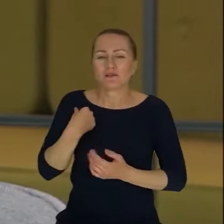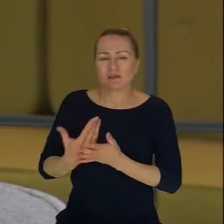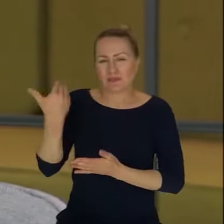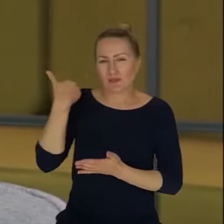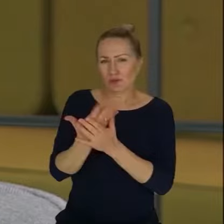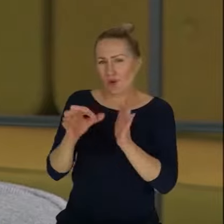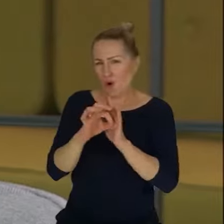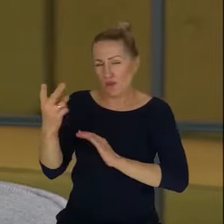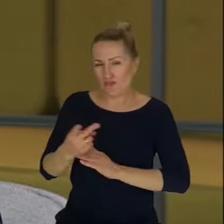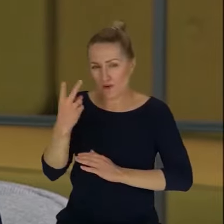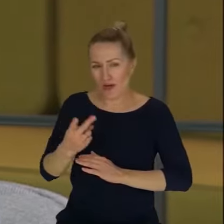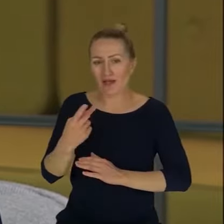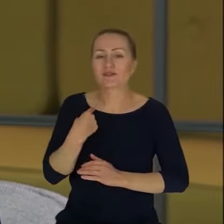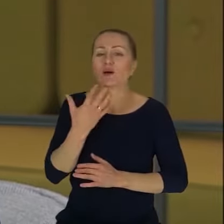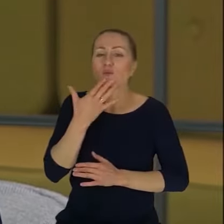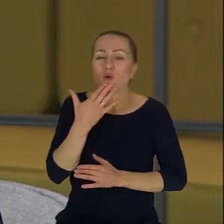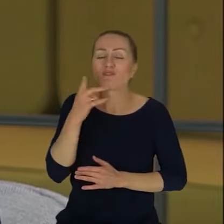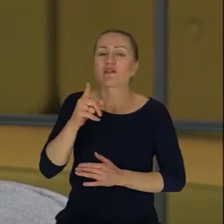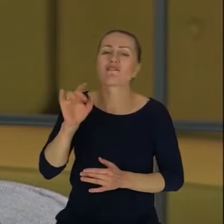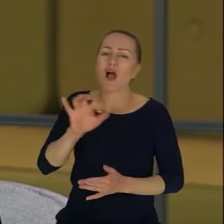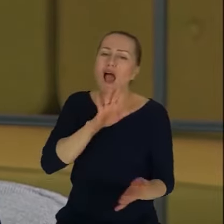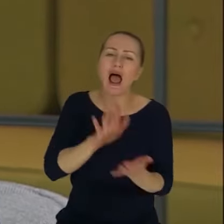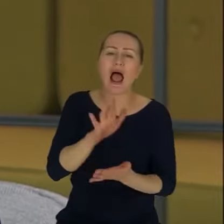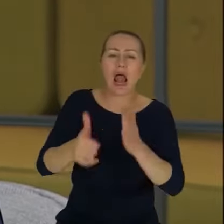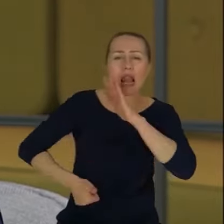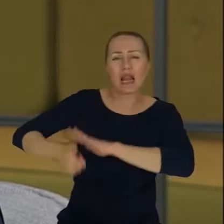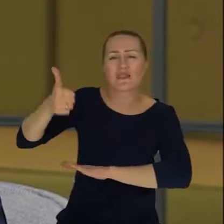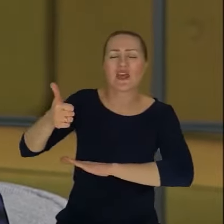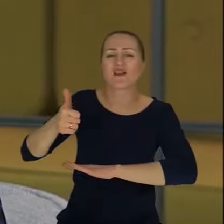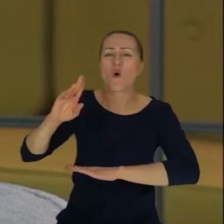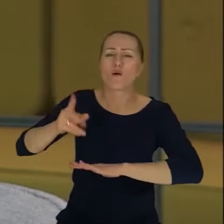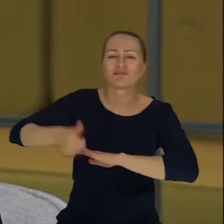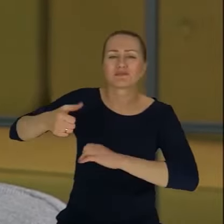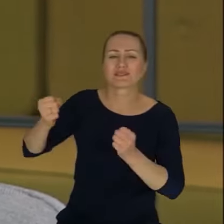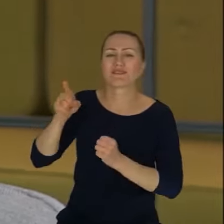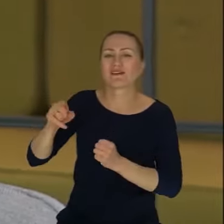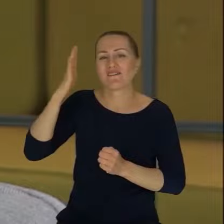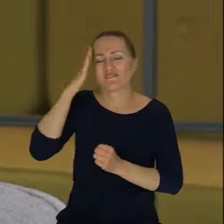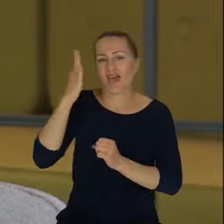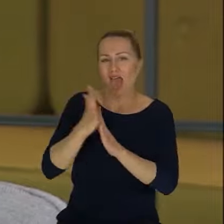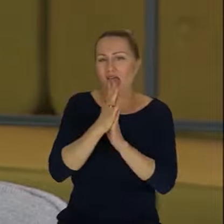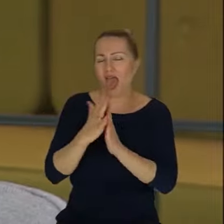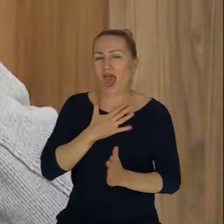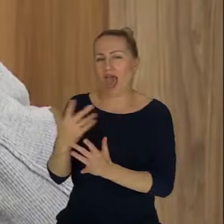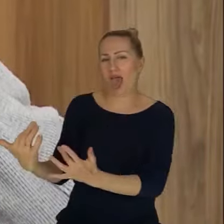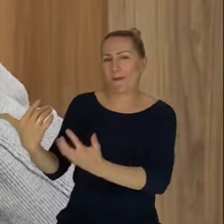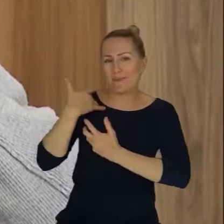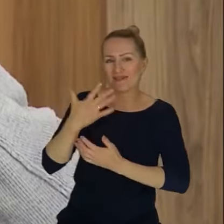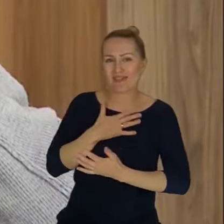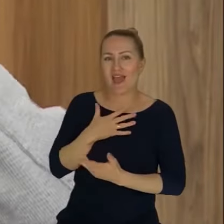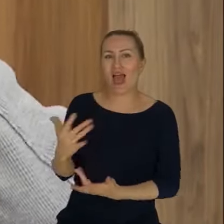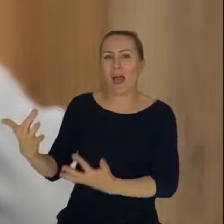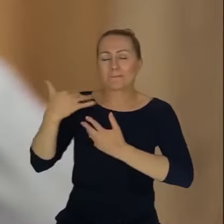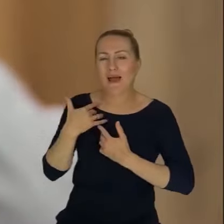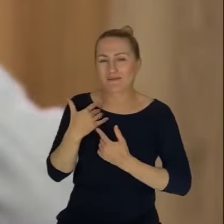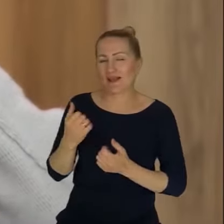cechą liderów, menadżerów wysokiego szczebla, CEO różnych, empatia. To jest to, co na pierwszy plan... Tylko my empatia używamy, wiesz, to jest takie słowo, które